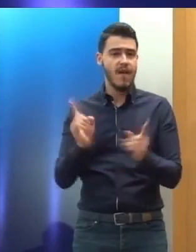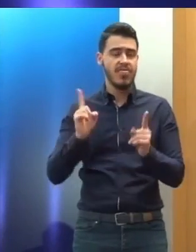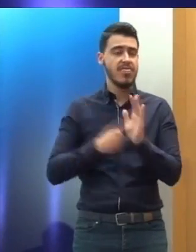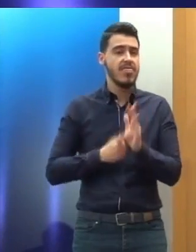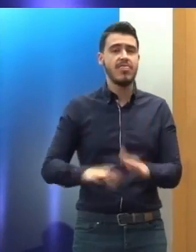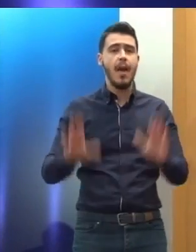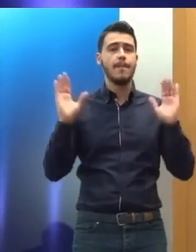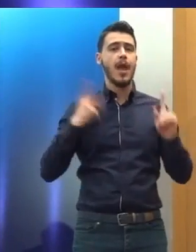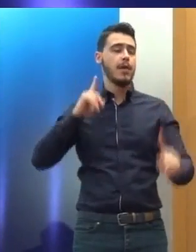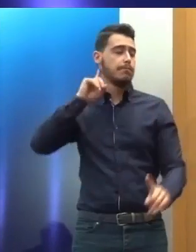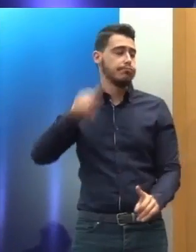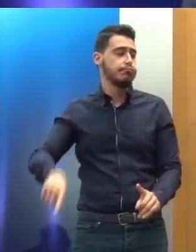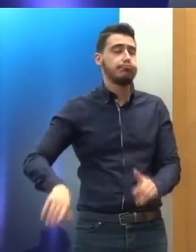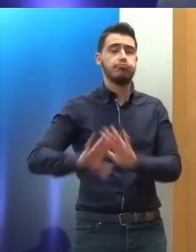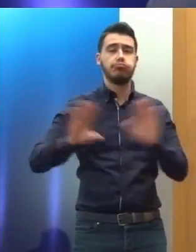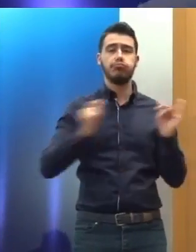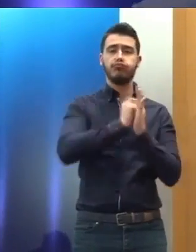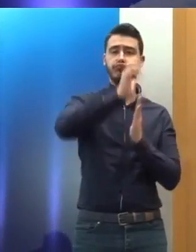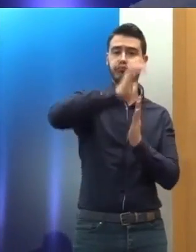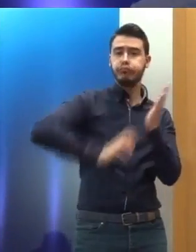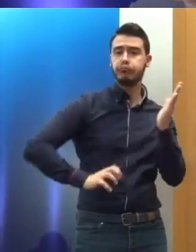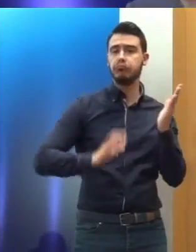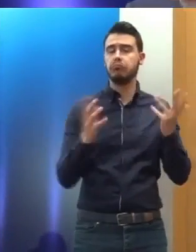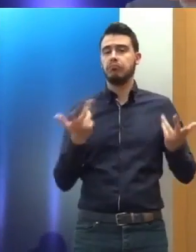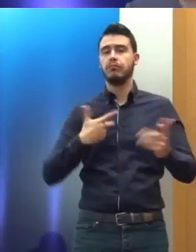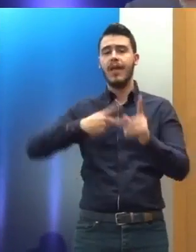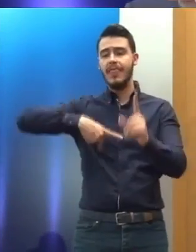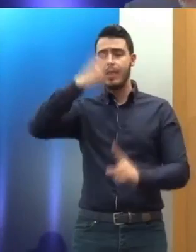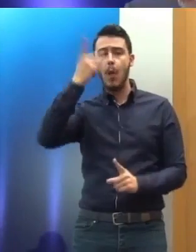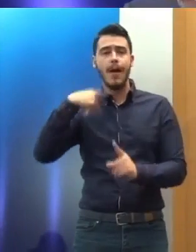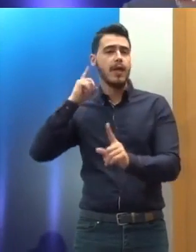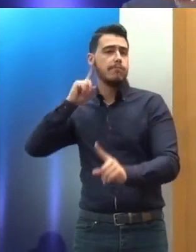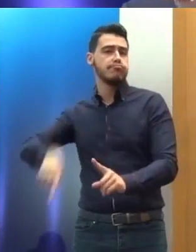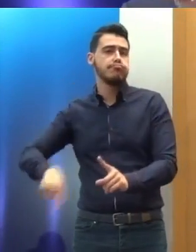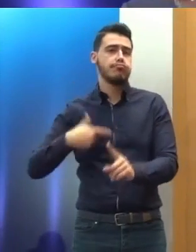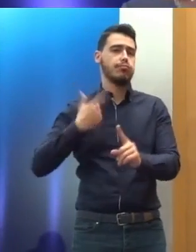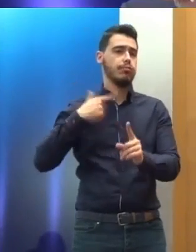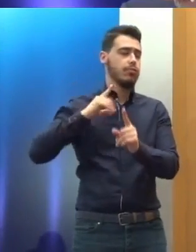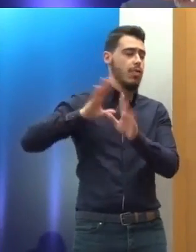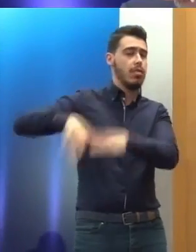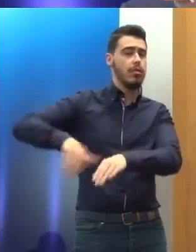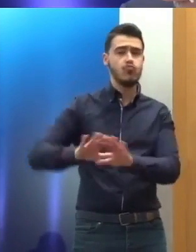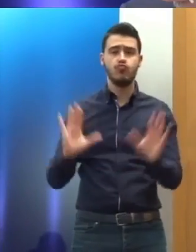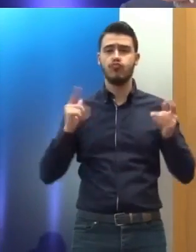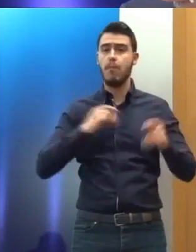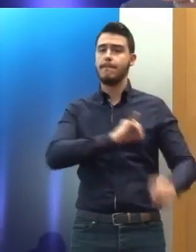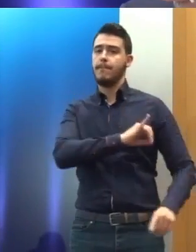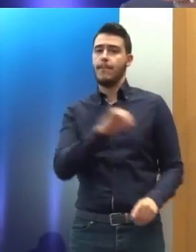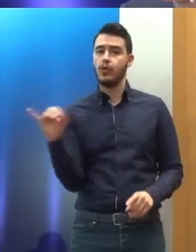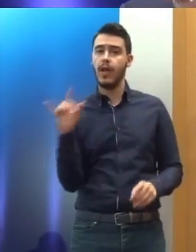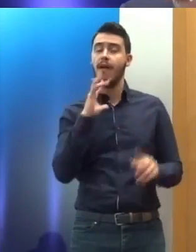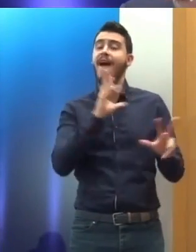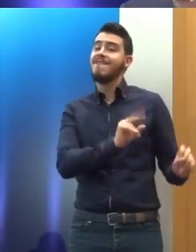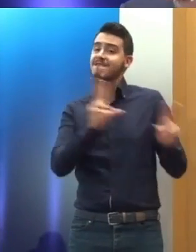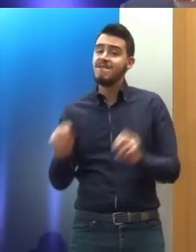δεν πρέπει να παίρνουν αποφάσεις που πάνε τις έπαιναν στο εσωτερικό τους και συνιστούσαν παραβιάσεις των δικαιωμάτων. Το ίδιο ισχύει και για τα κράτη που δανείζουν διμερός.